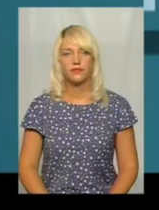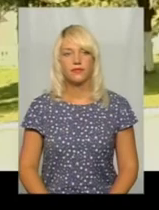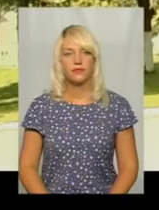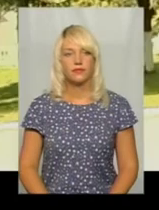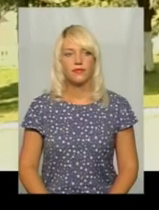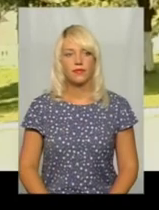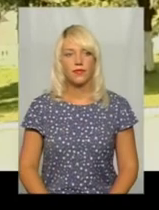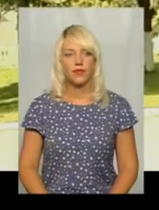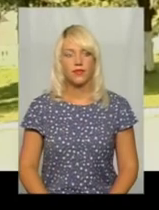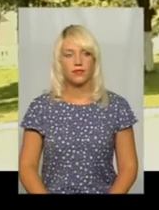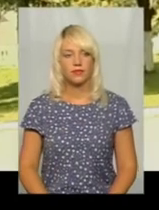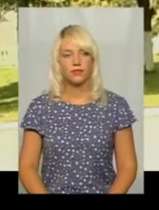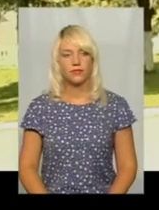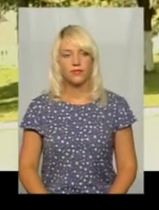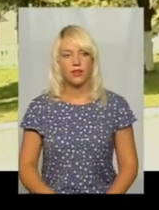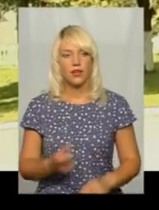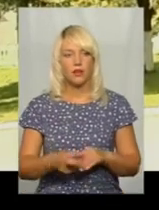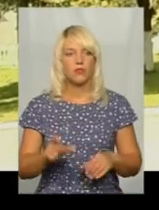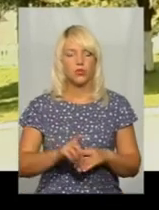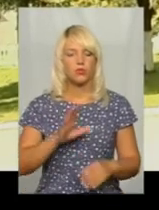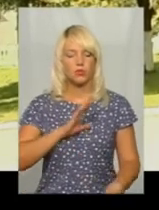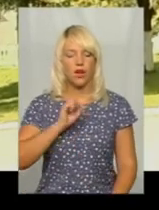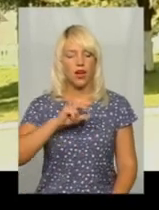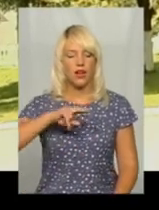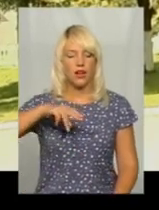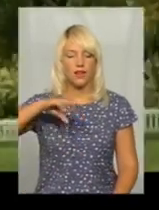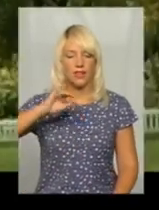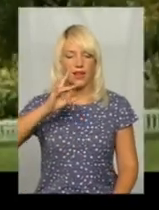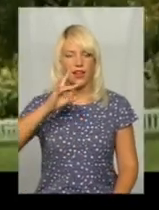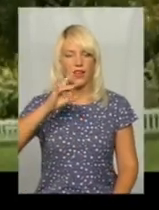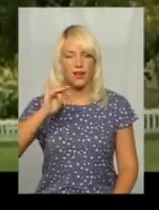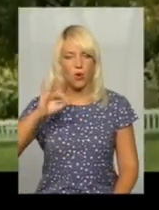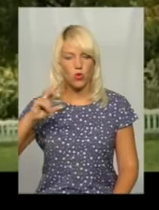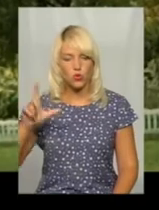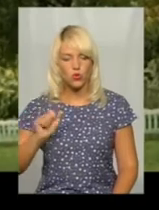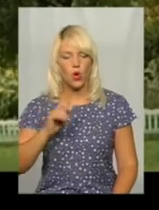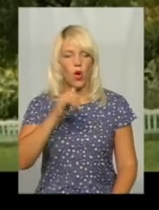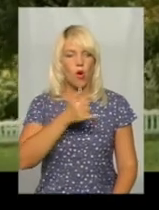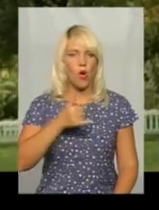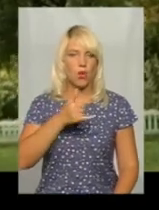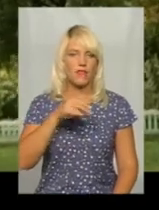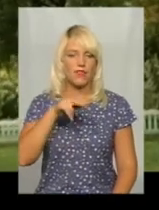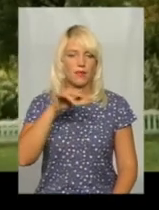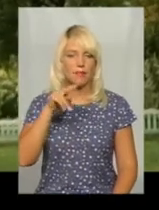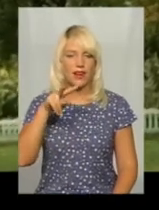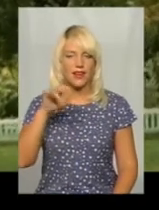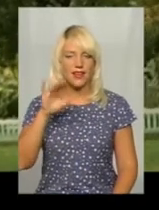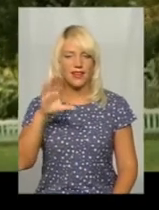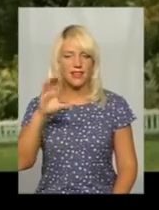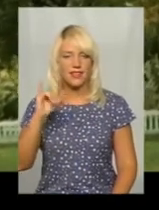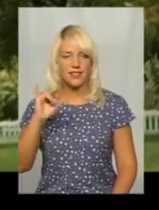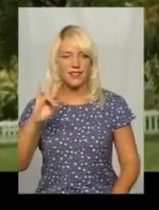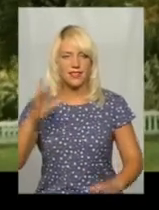Найбільше було альтернаріозу і оливкової плісені. Сашкових зерен ми самих не виявляли, але поверхнева